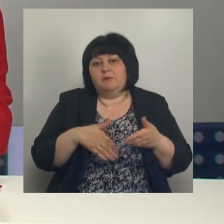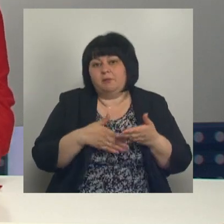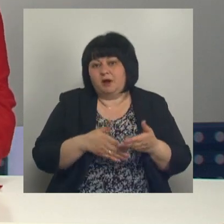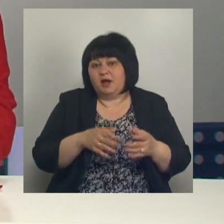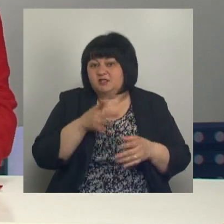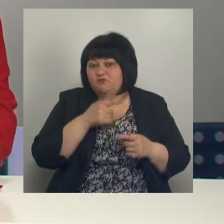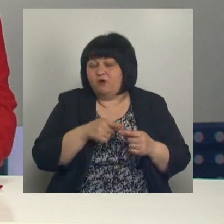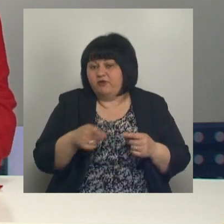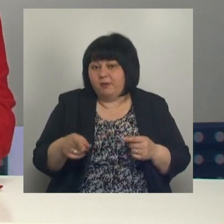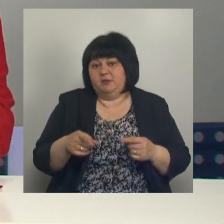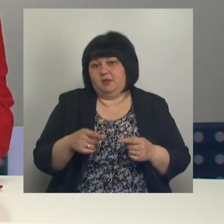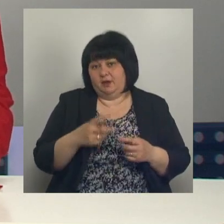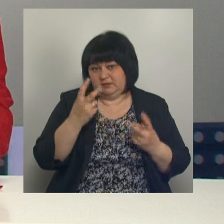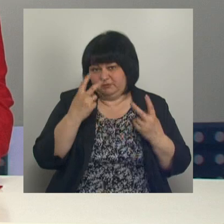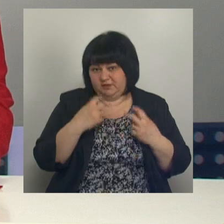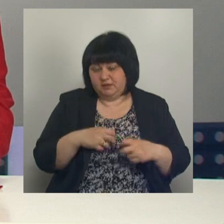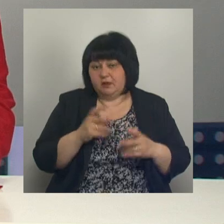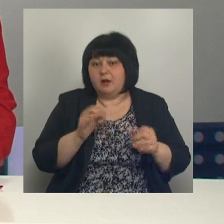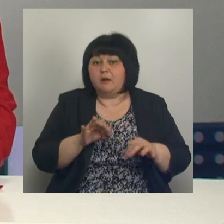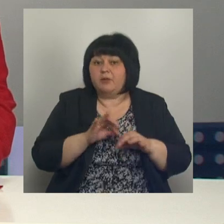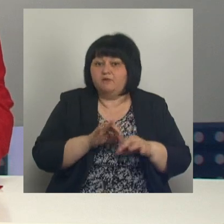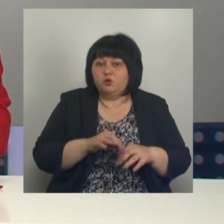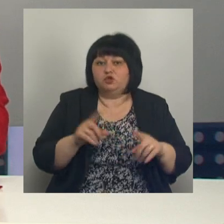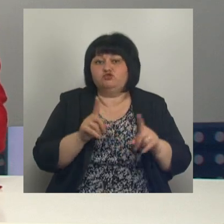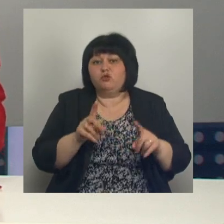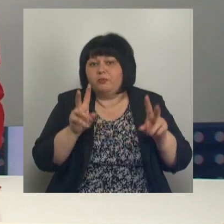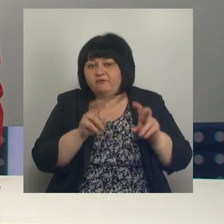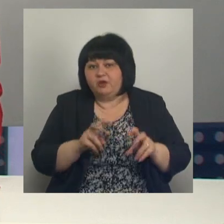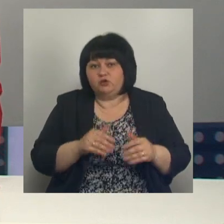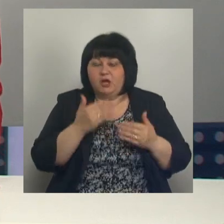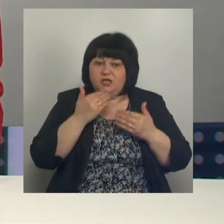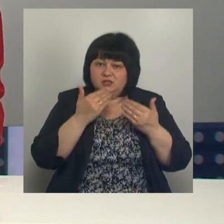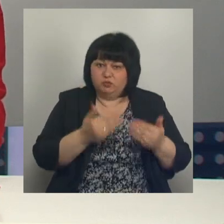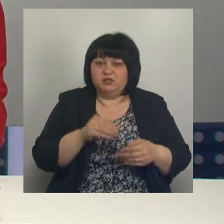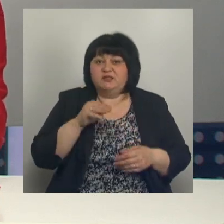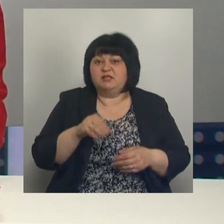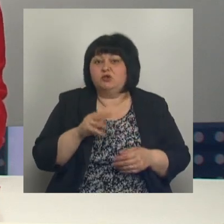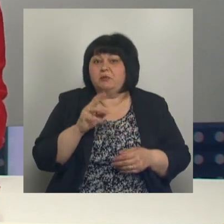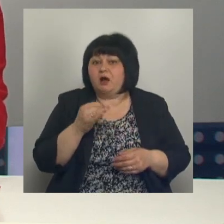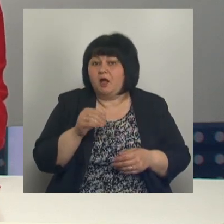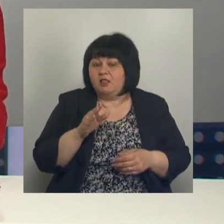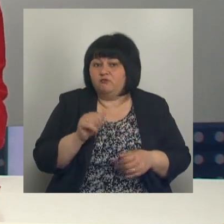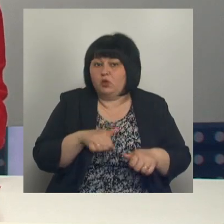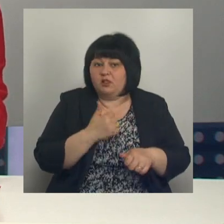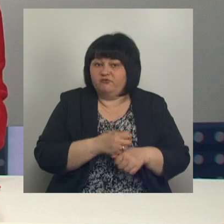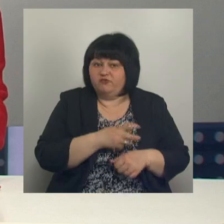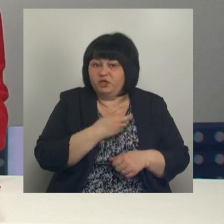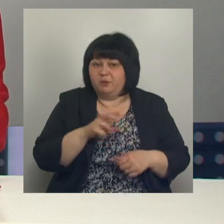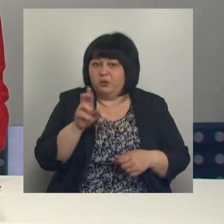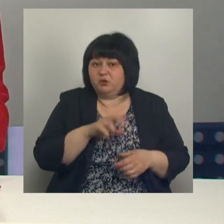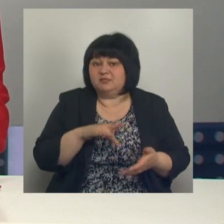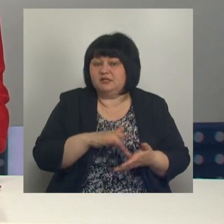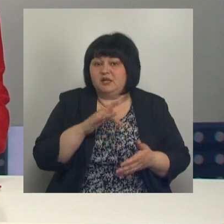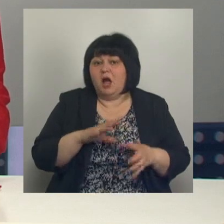своевременная диспансеризация. Как ее проводят, что проверяют, спросим Татьяну Михайлову, главного врача Белгородского областного